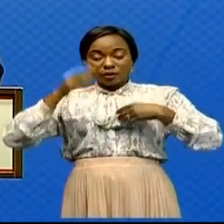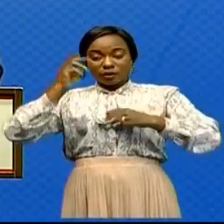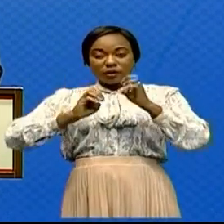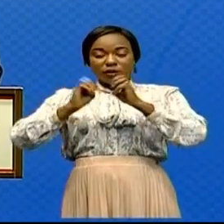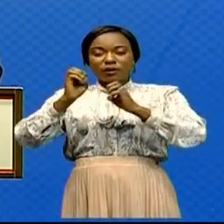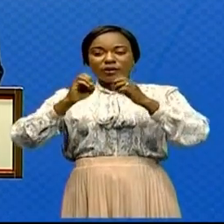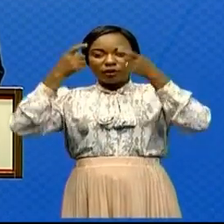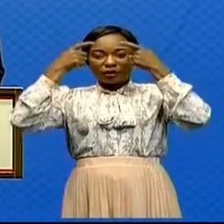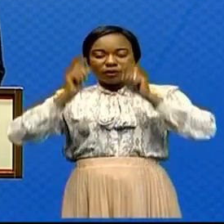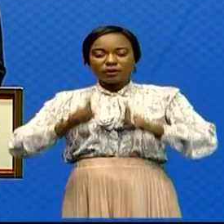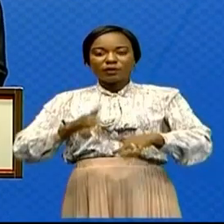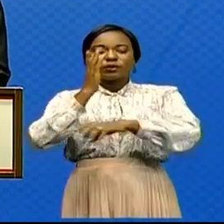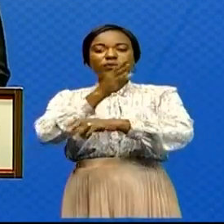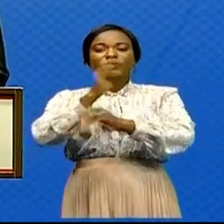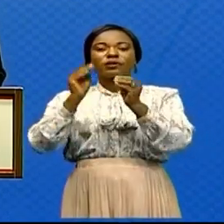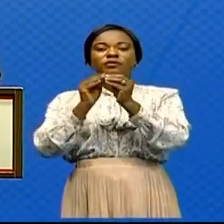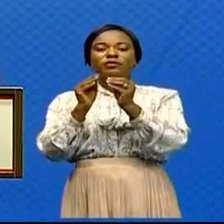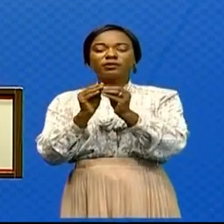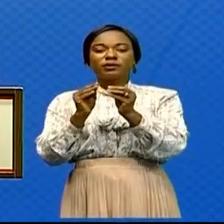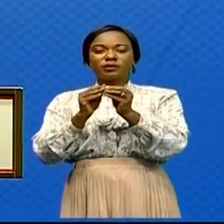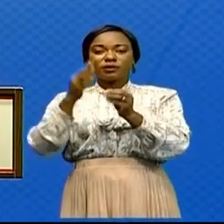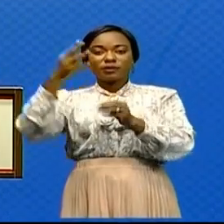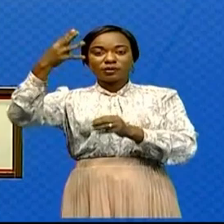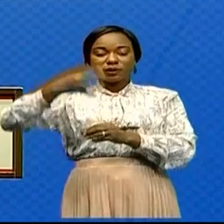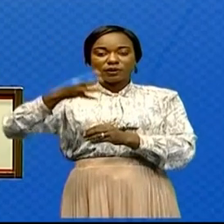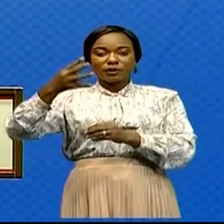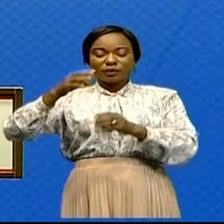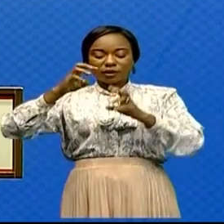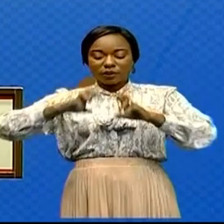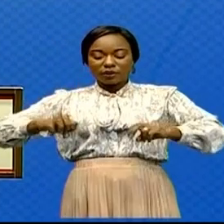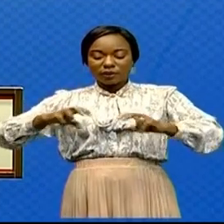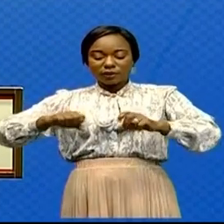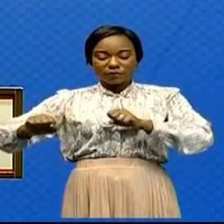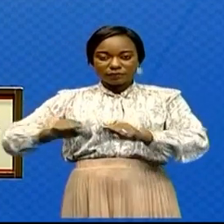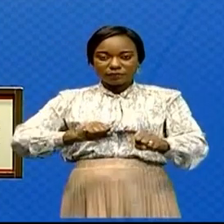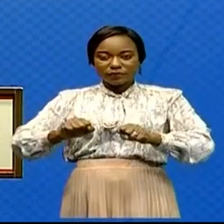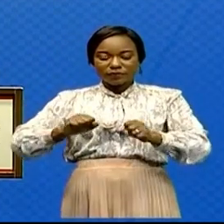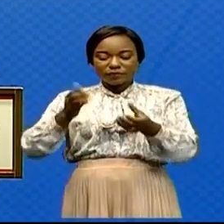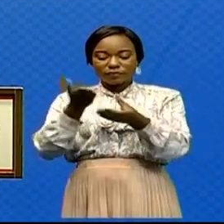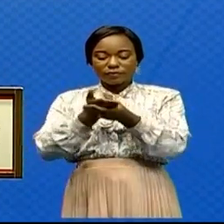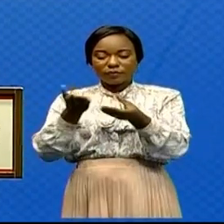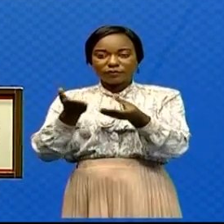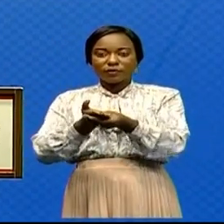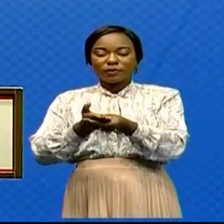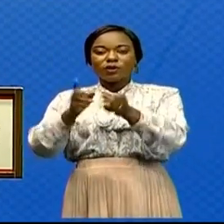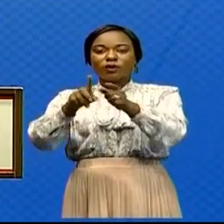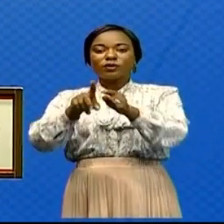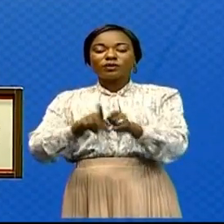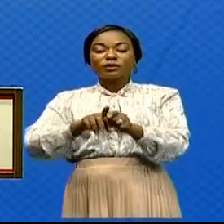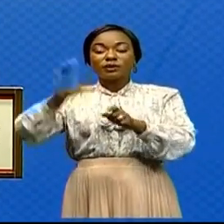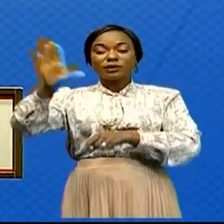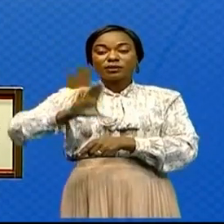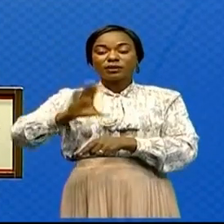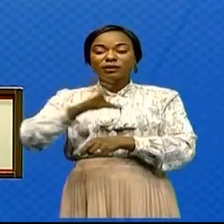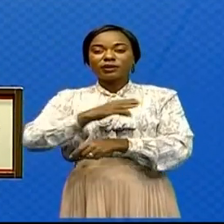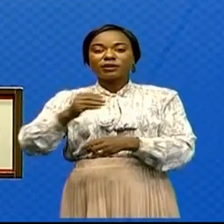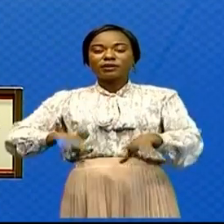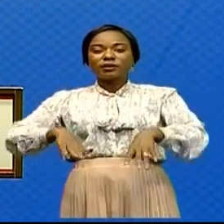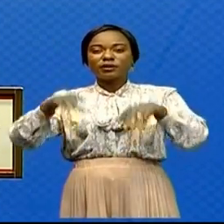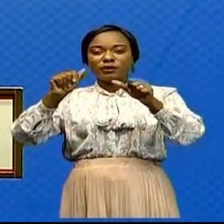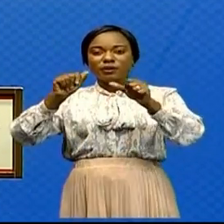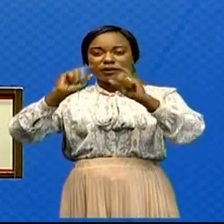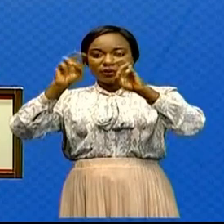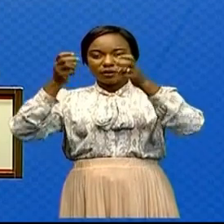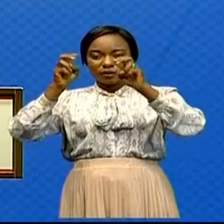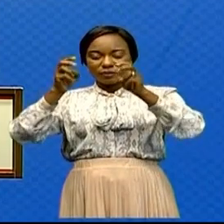décisions du Conseil de Ministres. Quatre examens et adoptions de dossiers, cinq examens et adoptions de